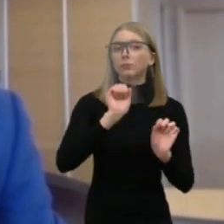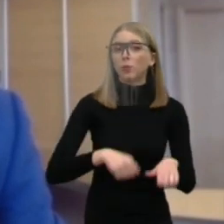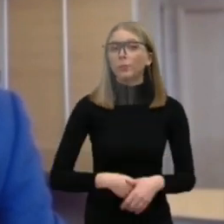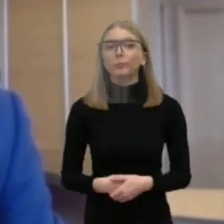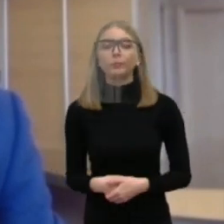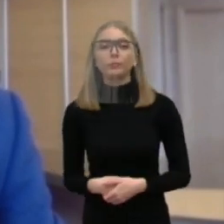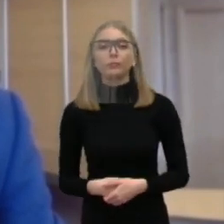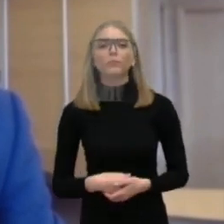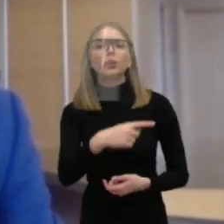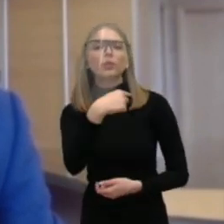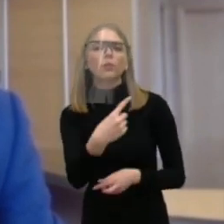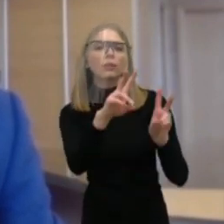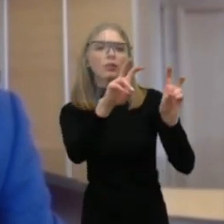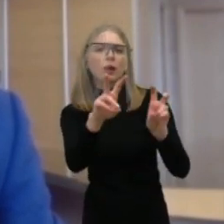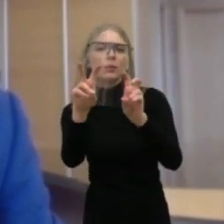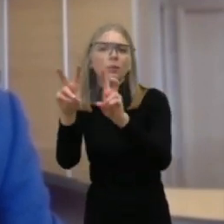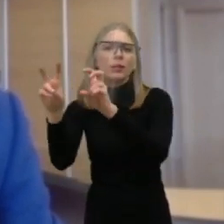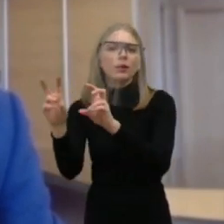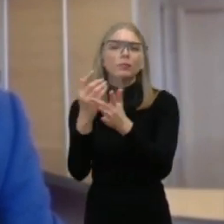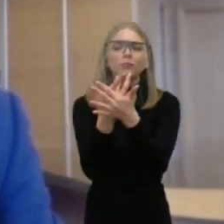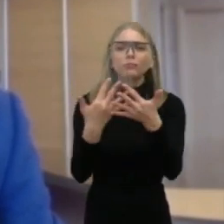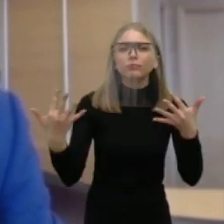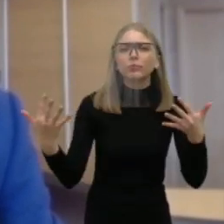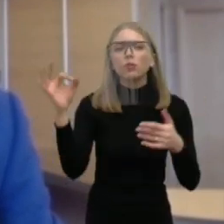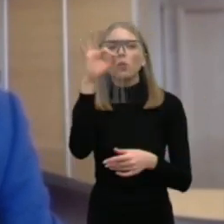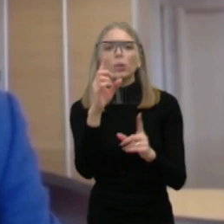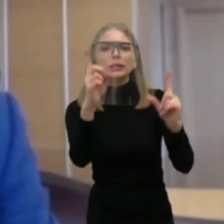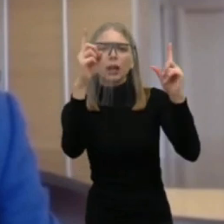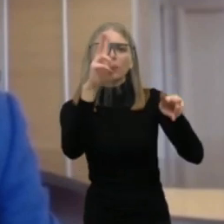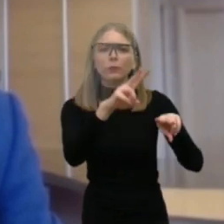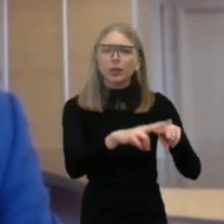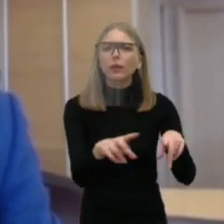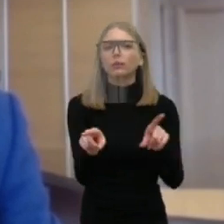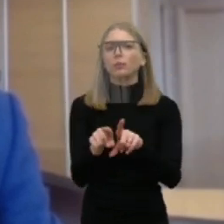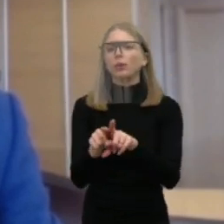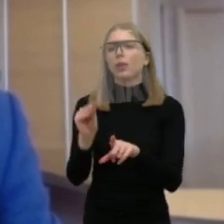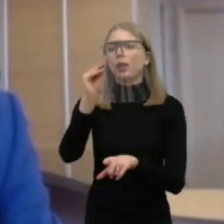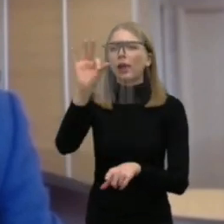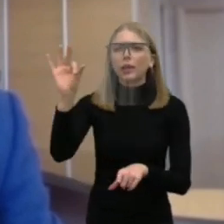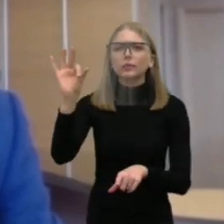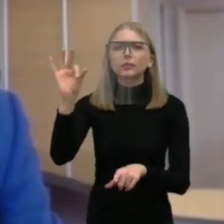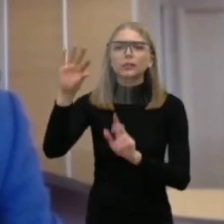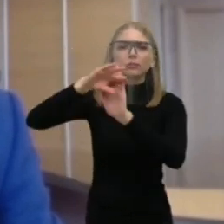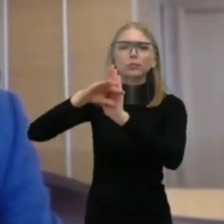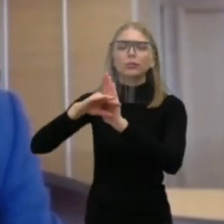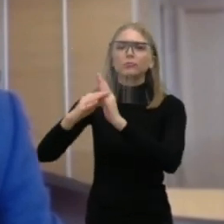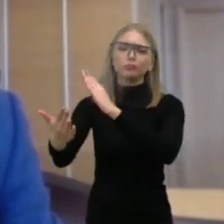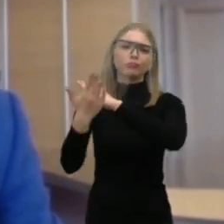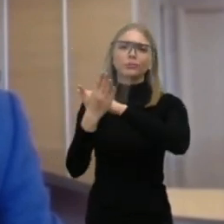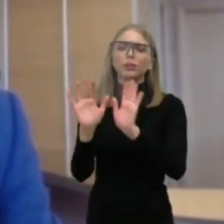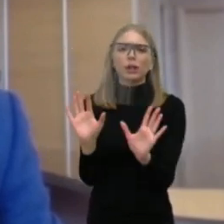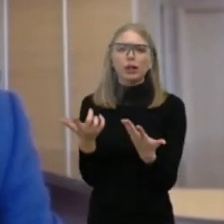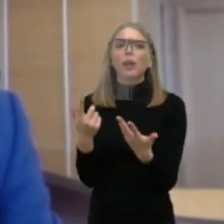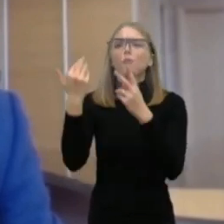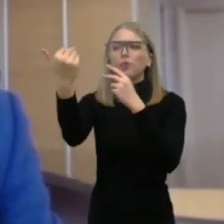paliesta, dominavo saugomų teritorijų temos Europos Sąjungos, direktyvų temos, šiek tiek ir